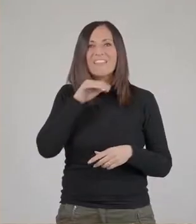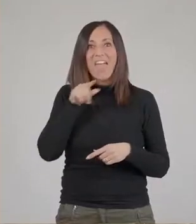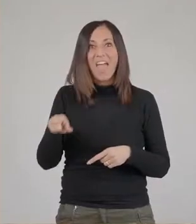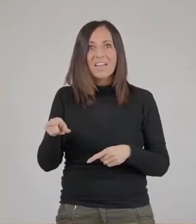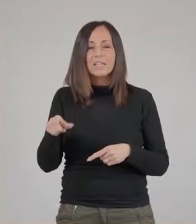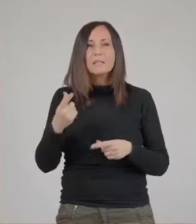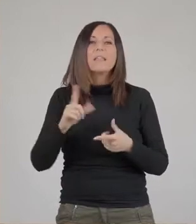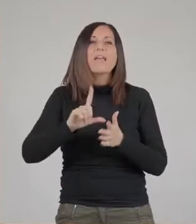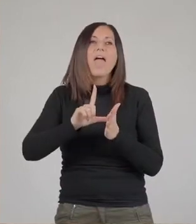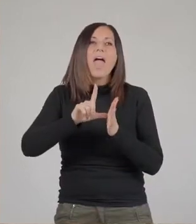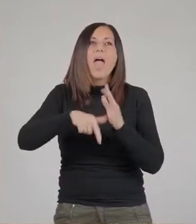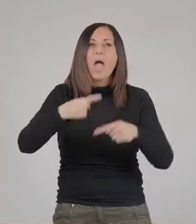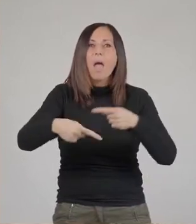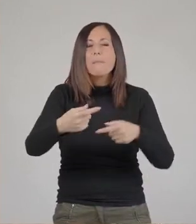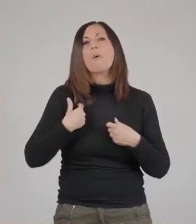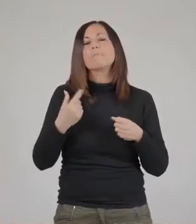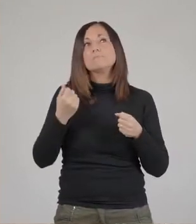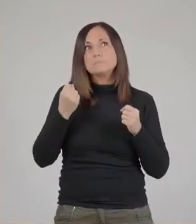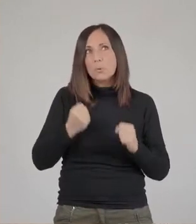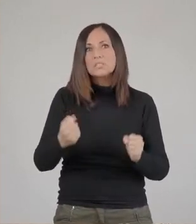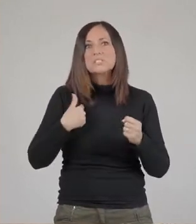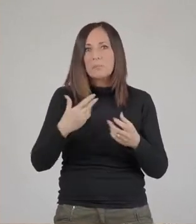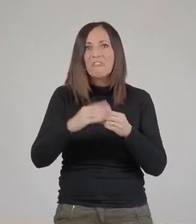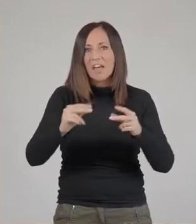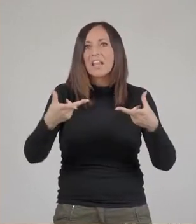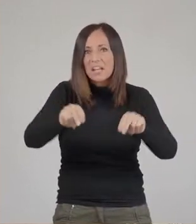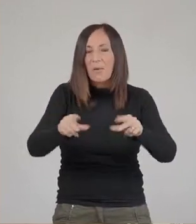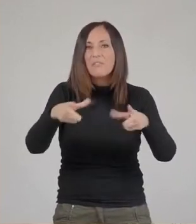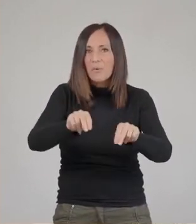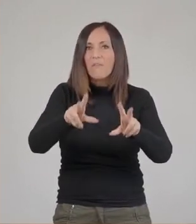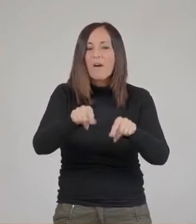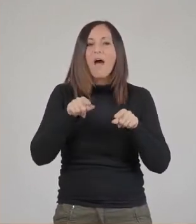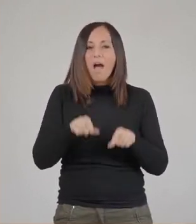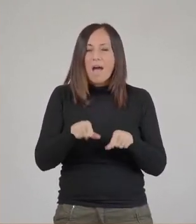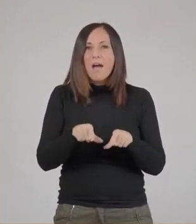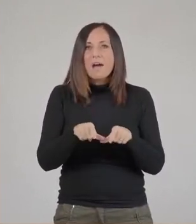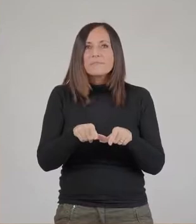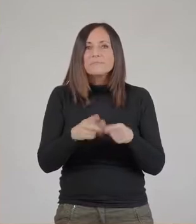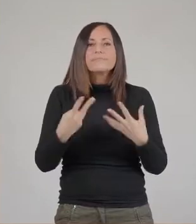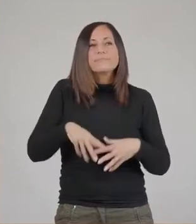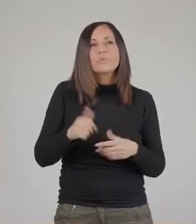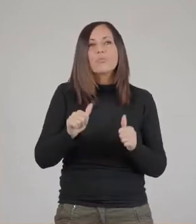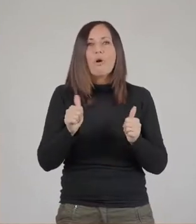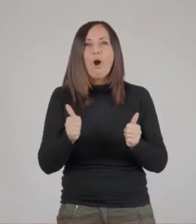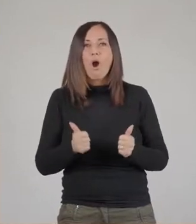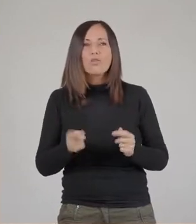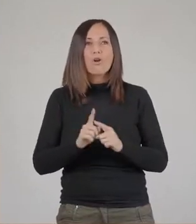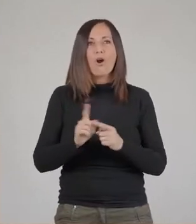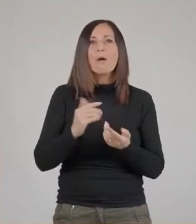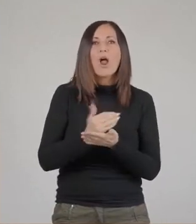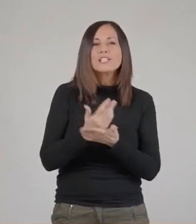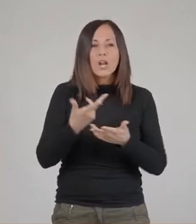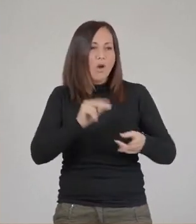e nel tempo mi auguro che questo sia possibile numerose altre volte, quindi che sia un modo per